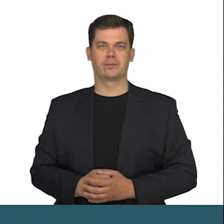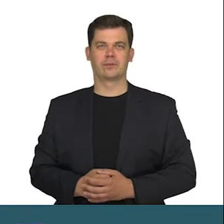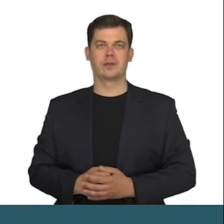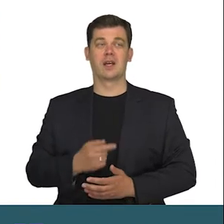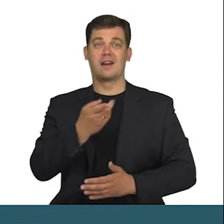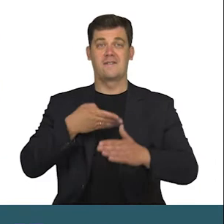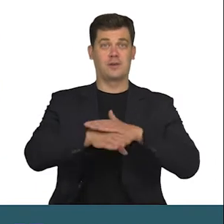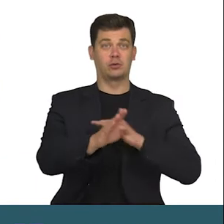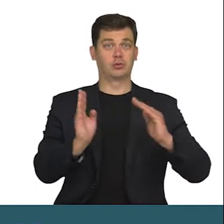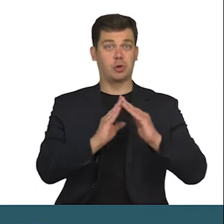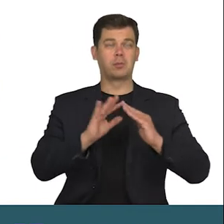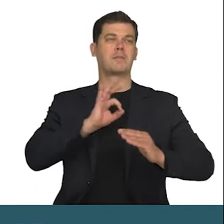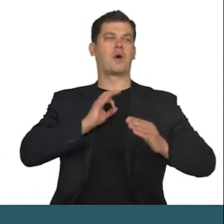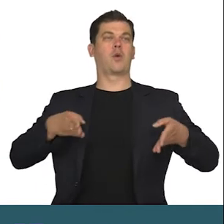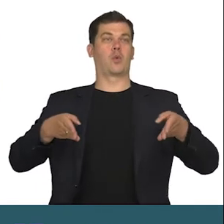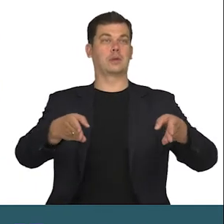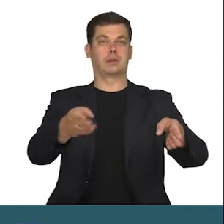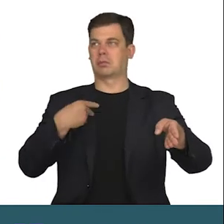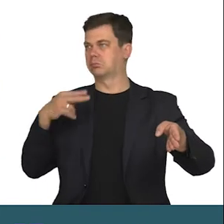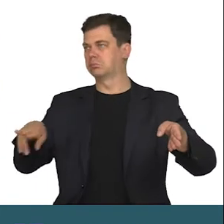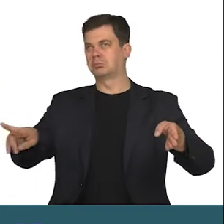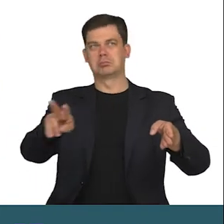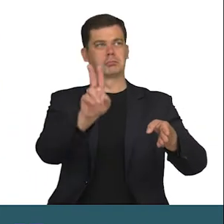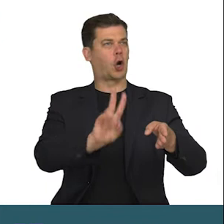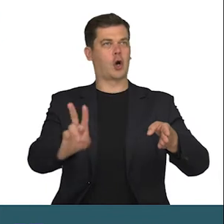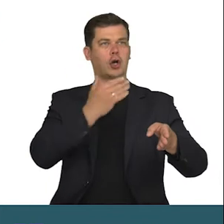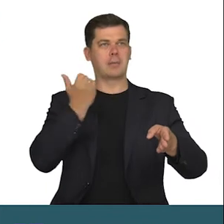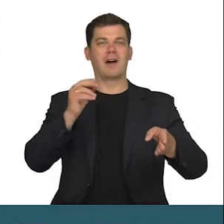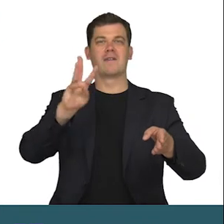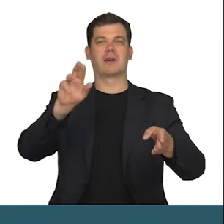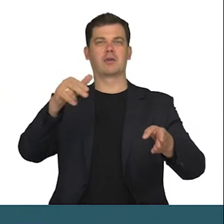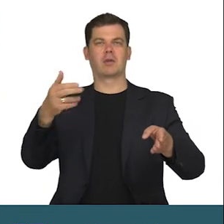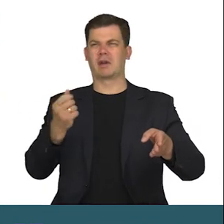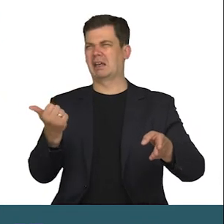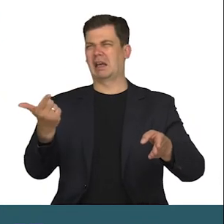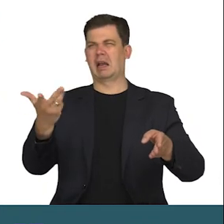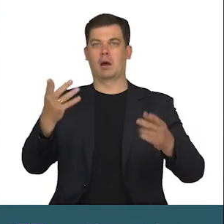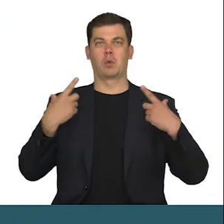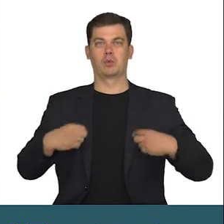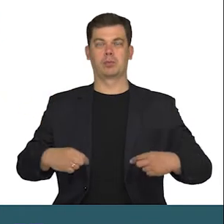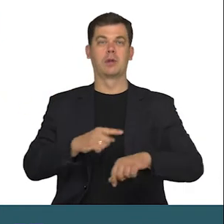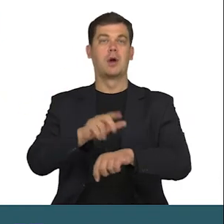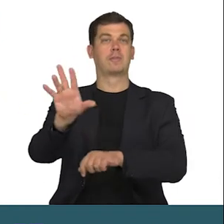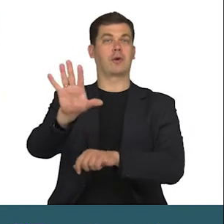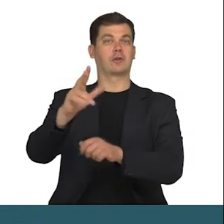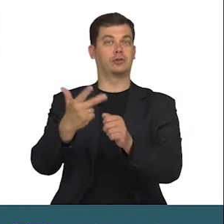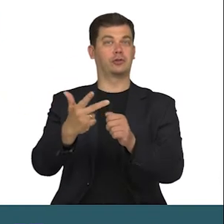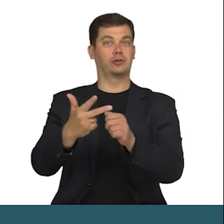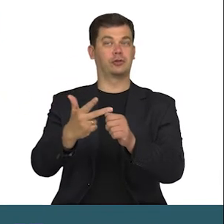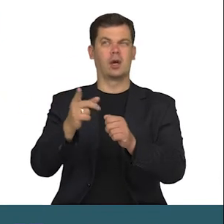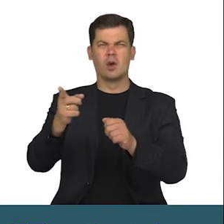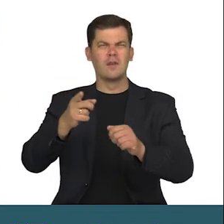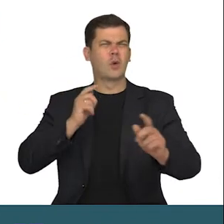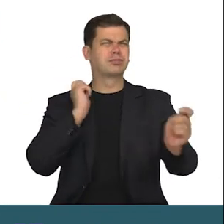Wychodząc z domu na swoją uliczkę nie widzę nikogo. Przy Waszyngtona jest tylko kilkoro ludzi. Jest 17.30, a jedno z